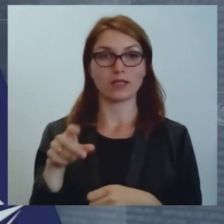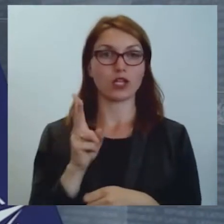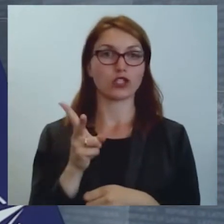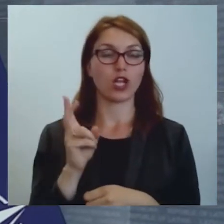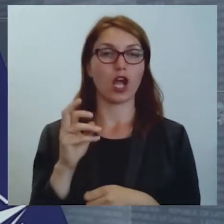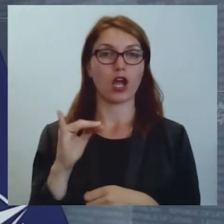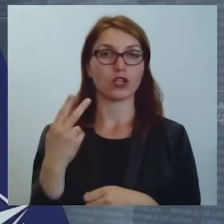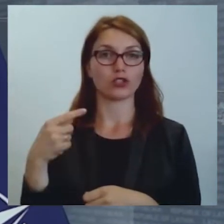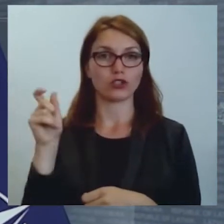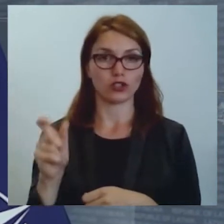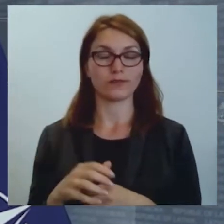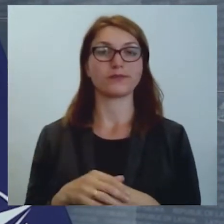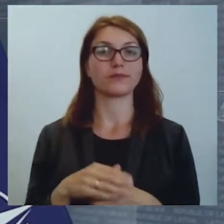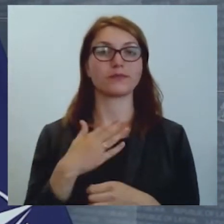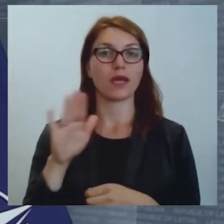Paldies!